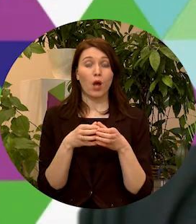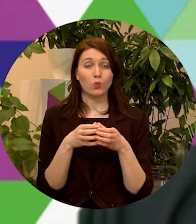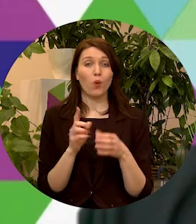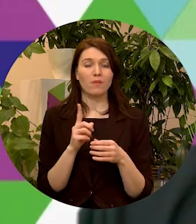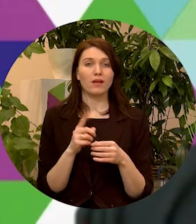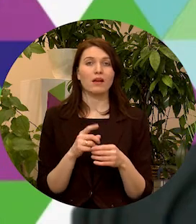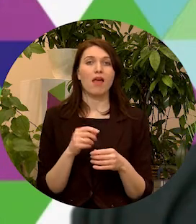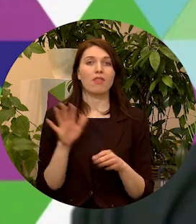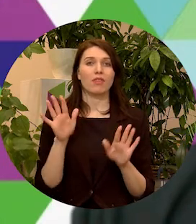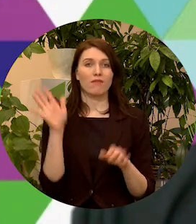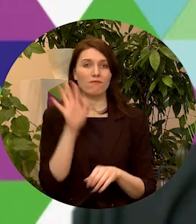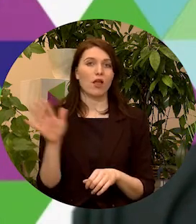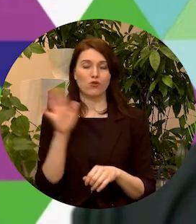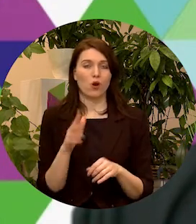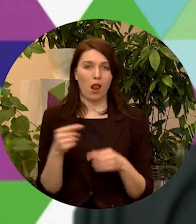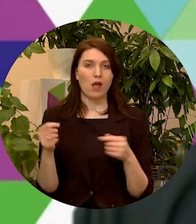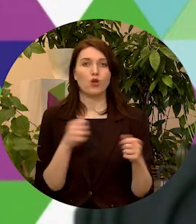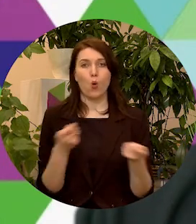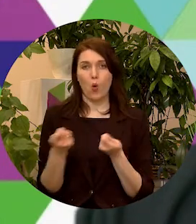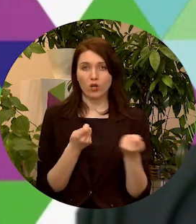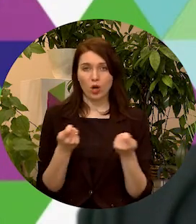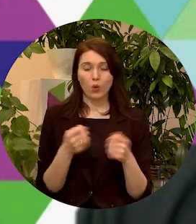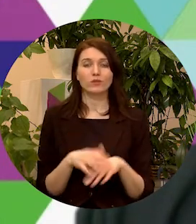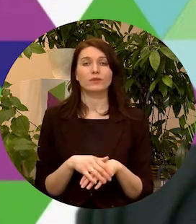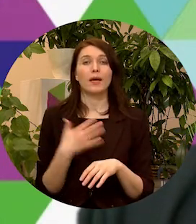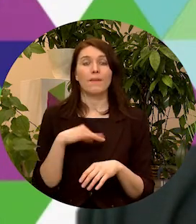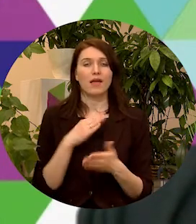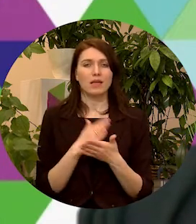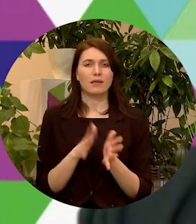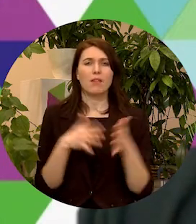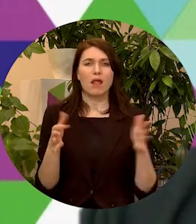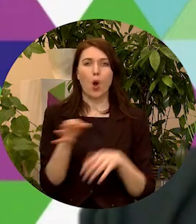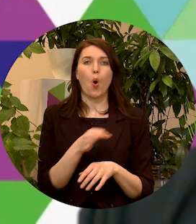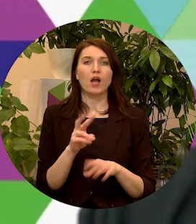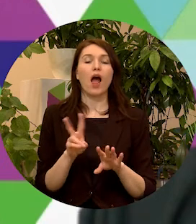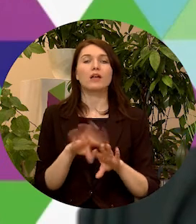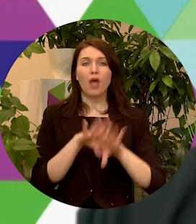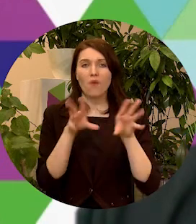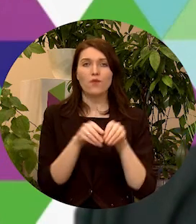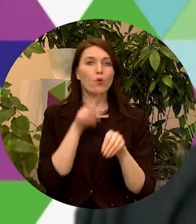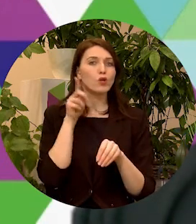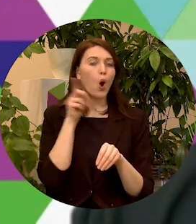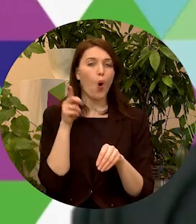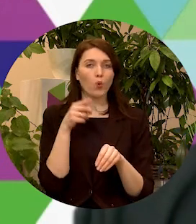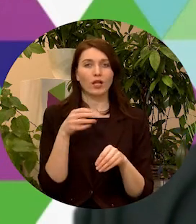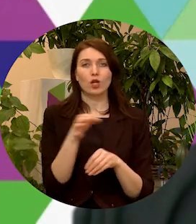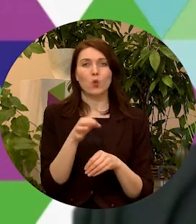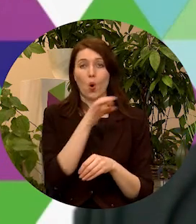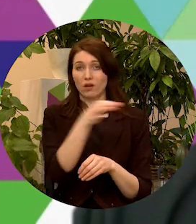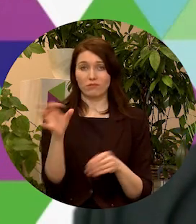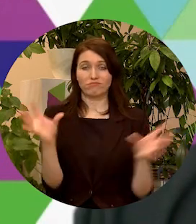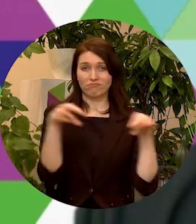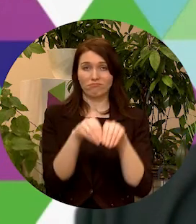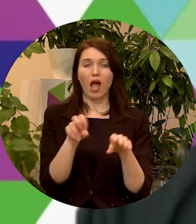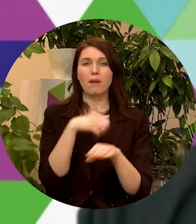koordinators. Nevēl ti tā, mēs esam lielākā organizācija, kas apvieno jaunatnes organizācijas un pārstāvam